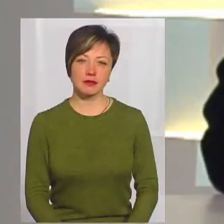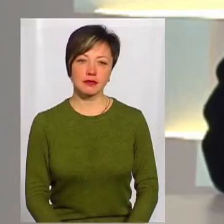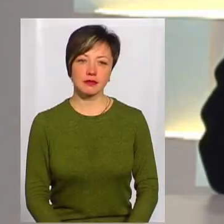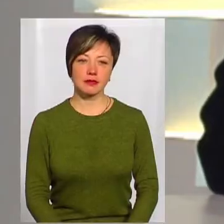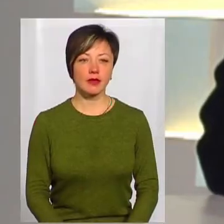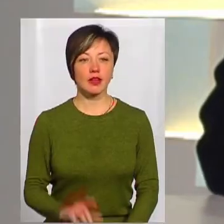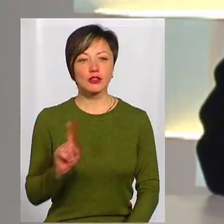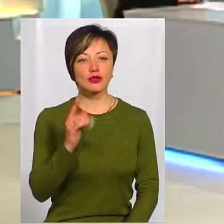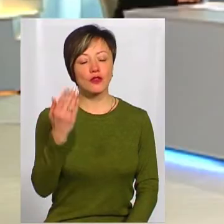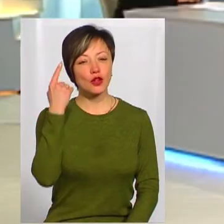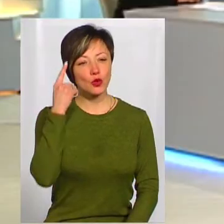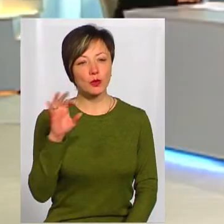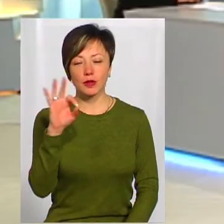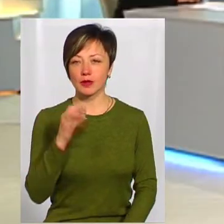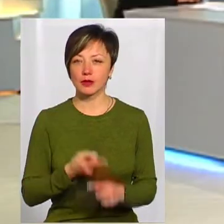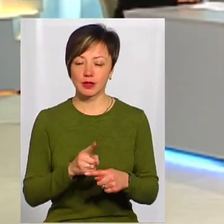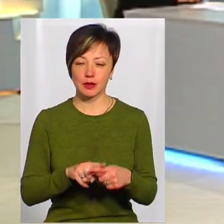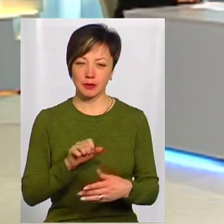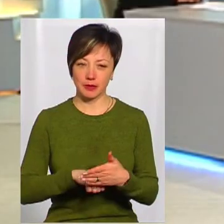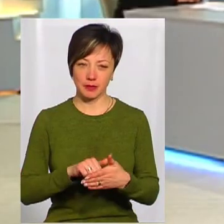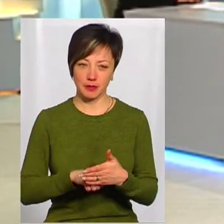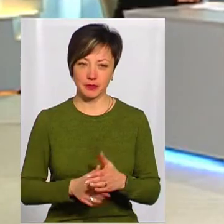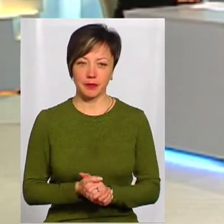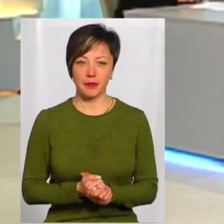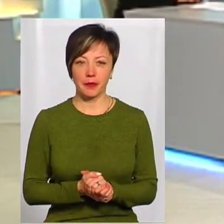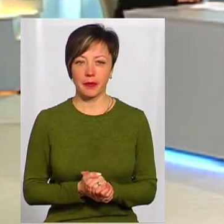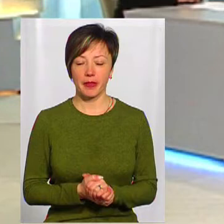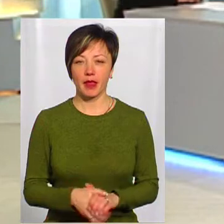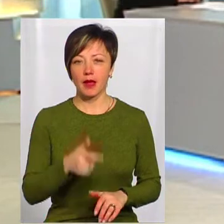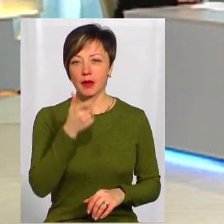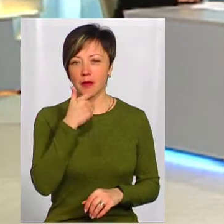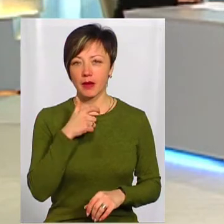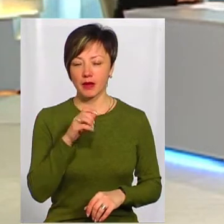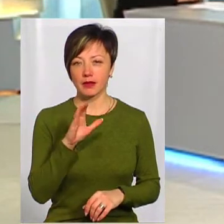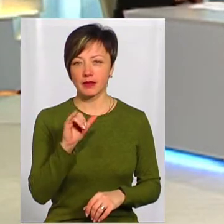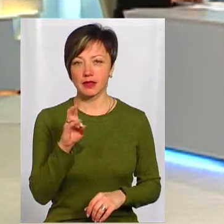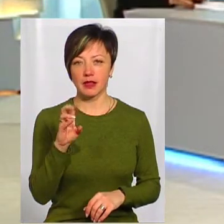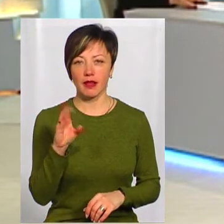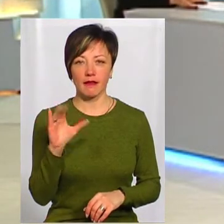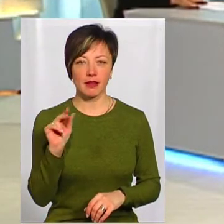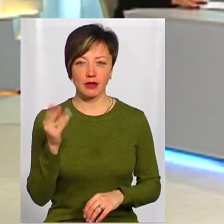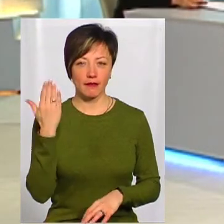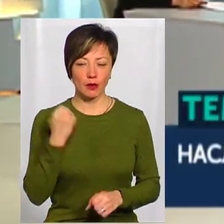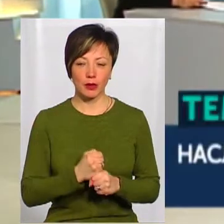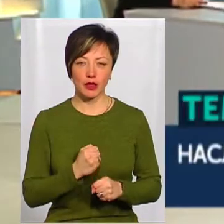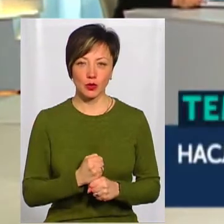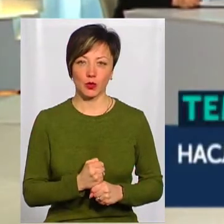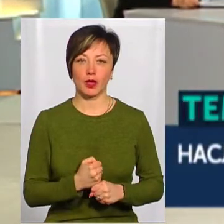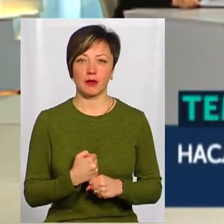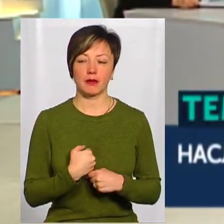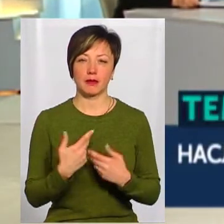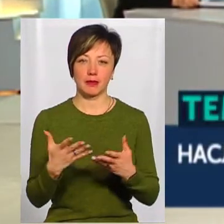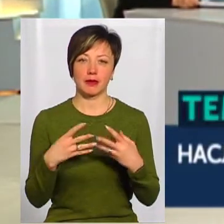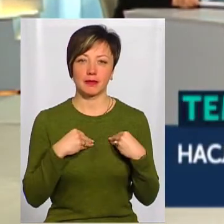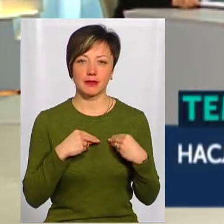Думайте з цього приводу. Пан Лисневич, це метр. Метр він давно, дуже давно працює. Ми